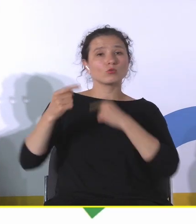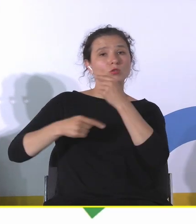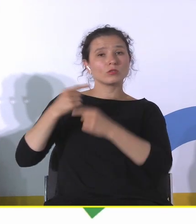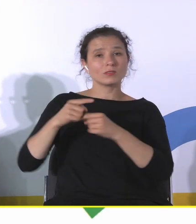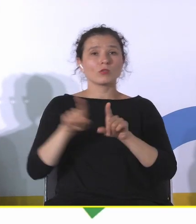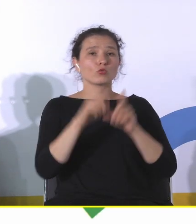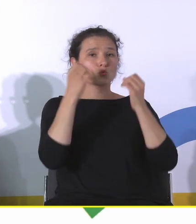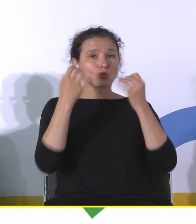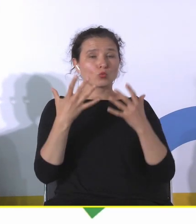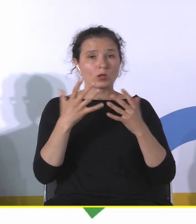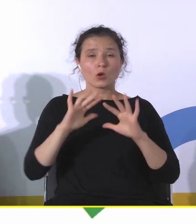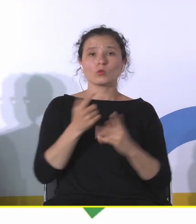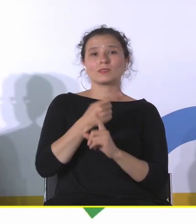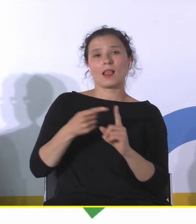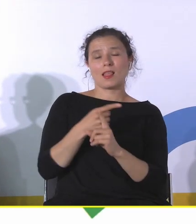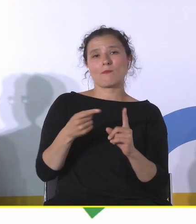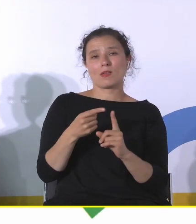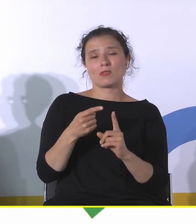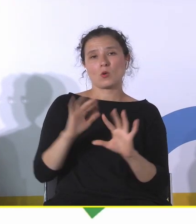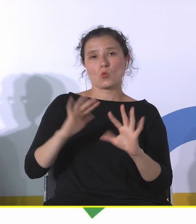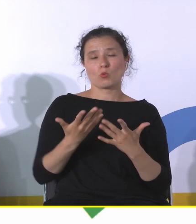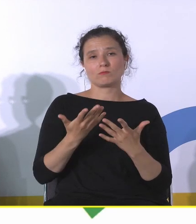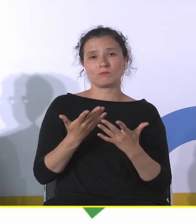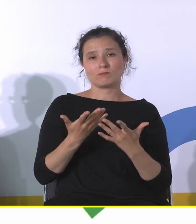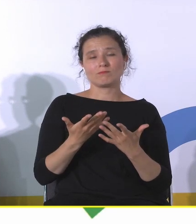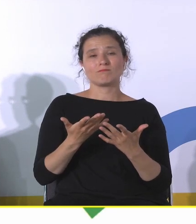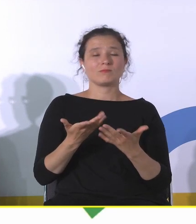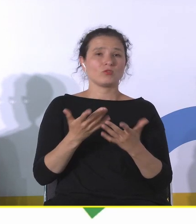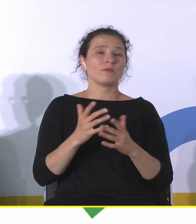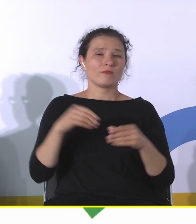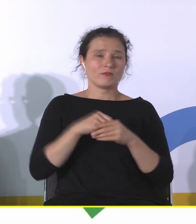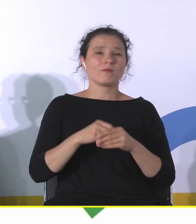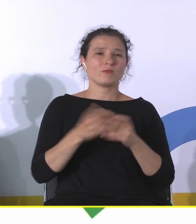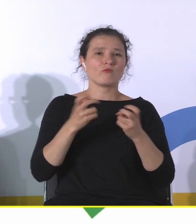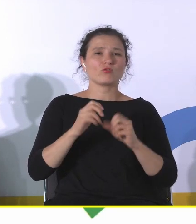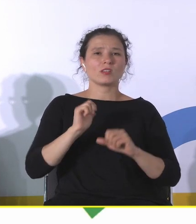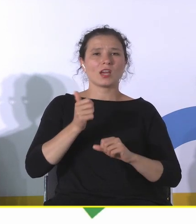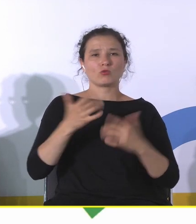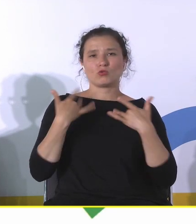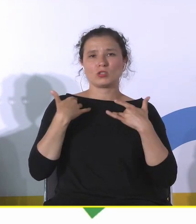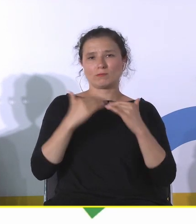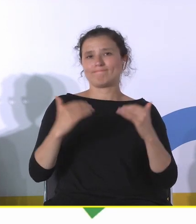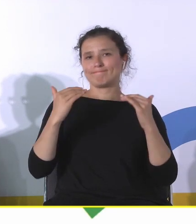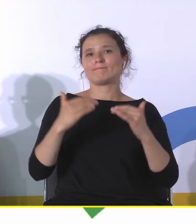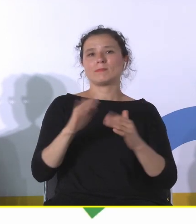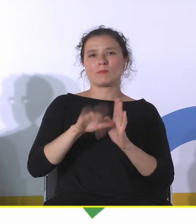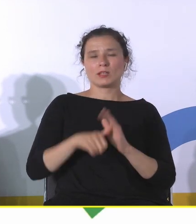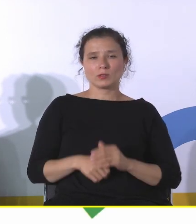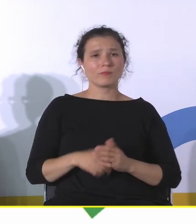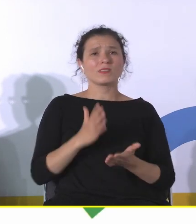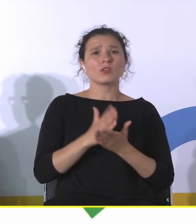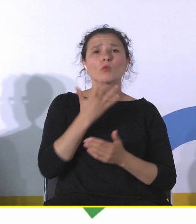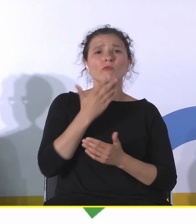to jest element budowania jakości życia w mieście. Ja nie mówię tylko o ofercie kulturalnej, możliwości